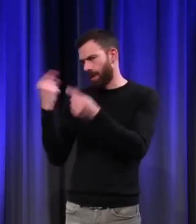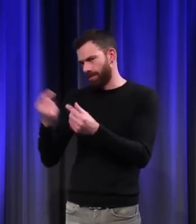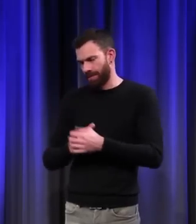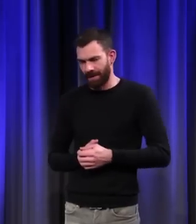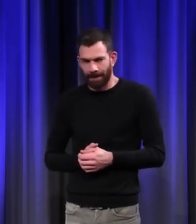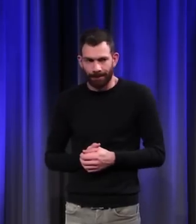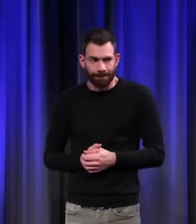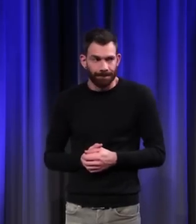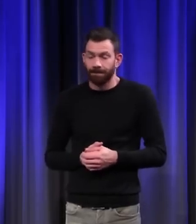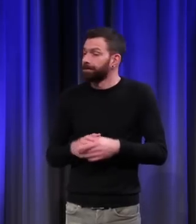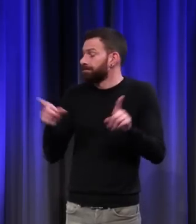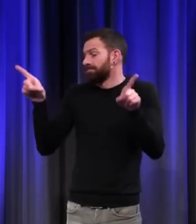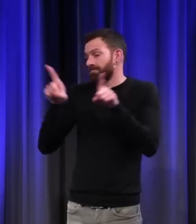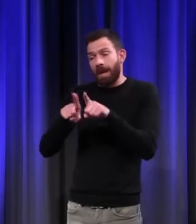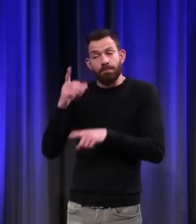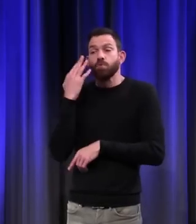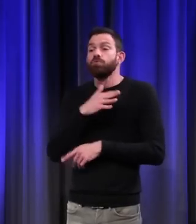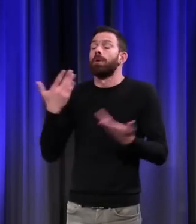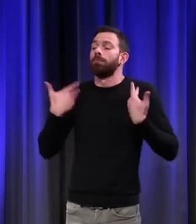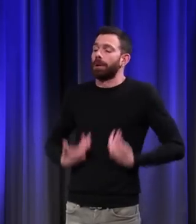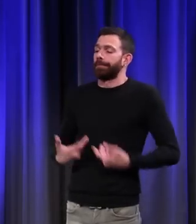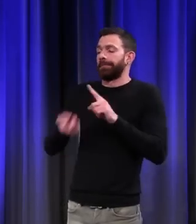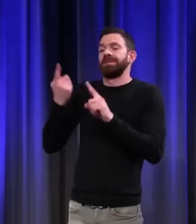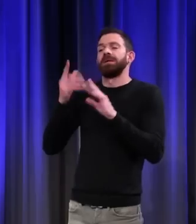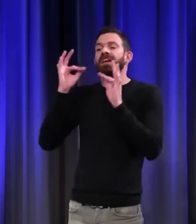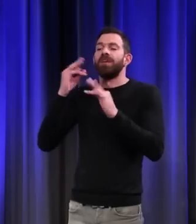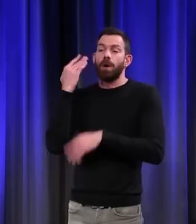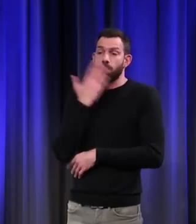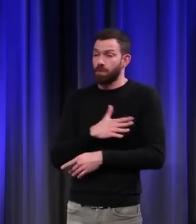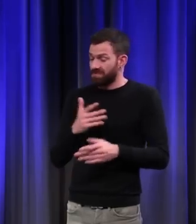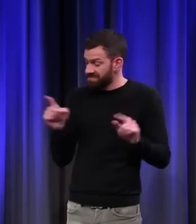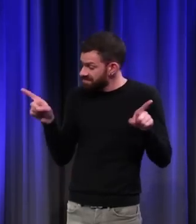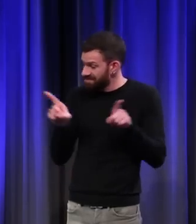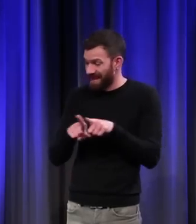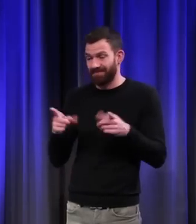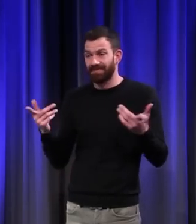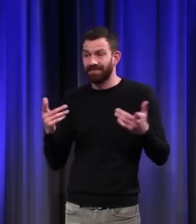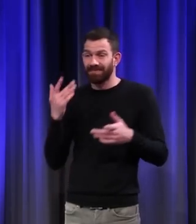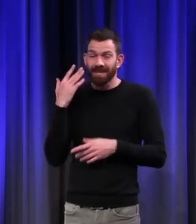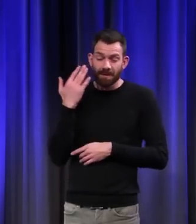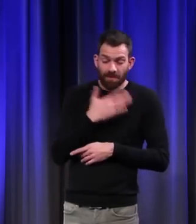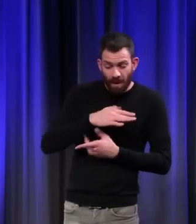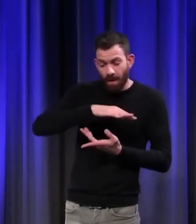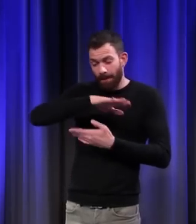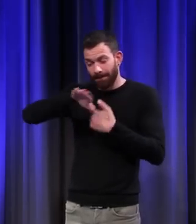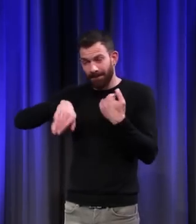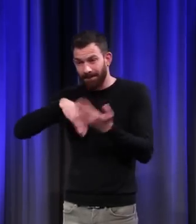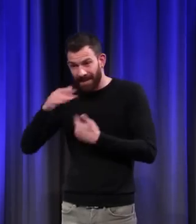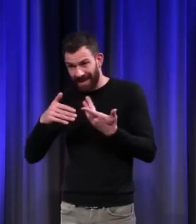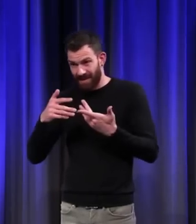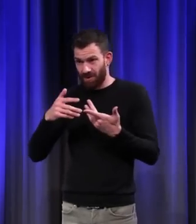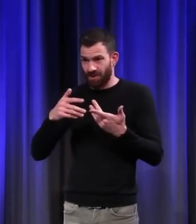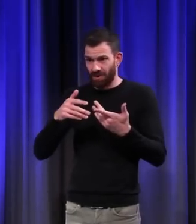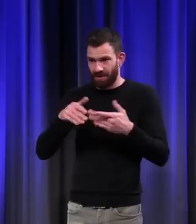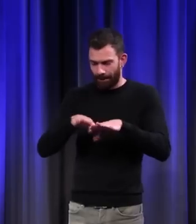Ça vaut pour les couleurs, puisque je suis spécialiste de couleurs. Tout ce qui mélange les couleurs sur le même